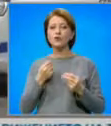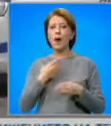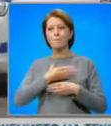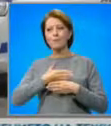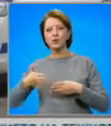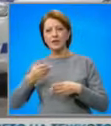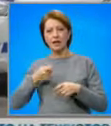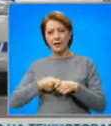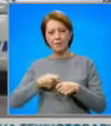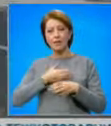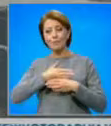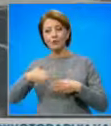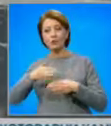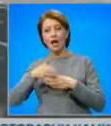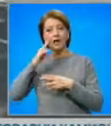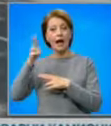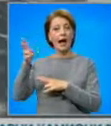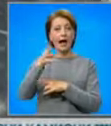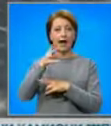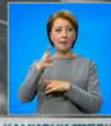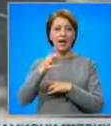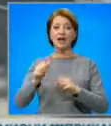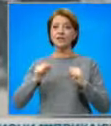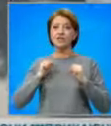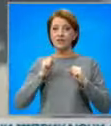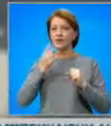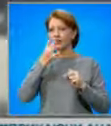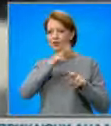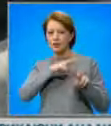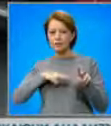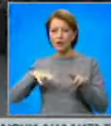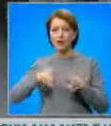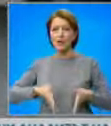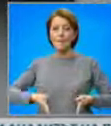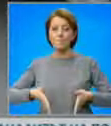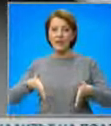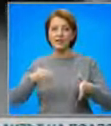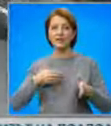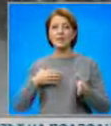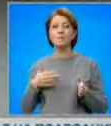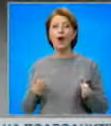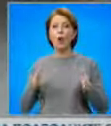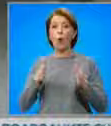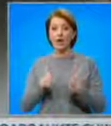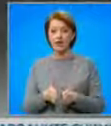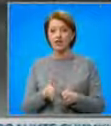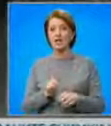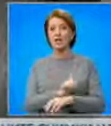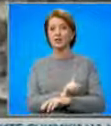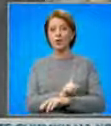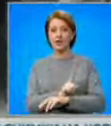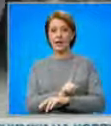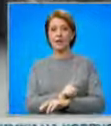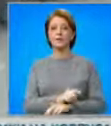камера за скорост в участъка. В четвъртък ще се обследва целият път, за да се поставят и ограничители на скоростта. Ограничения ще има и за тировете от